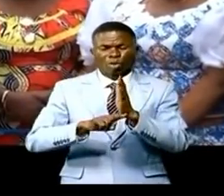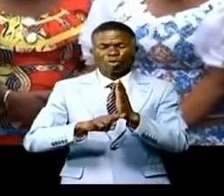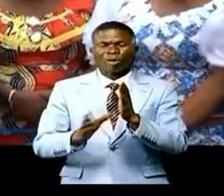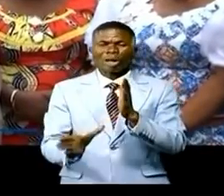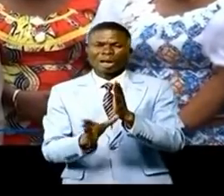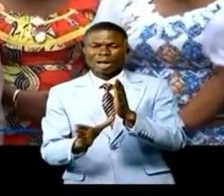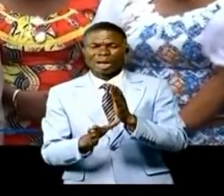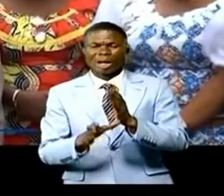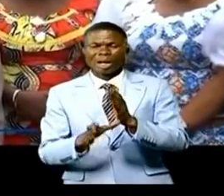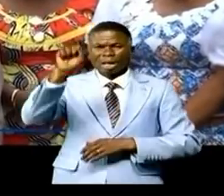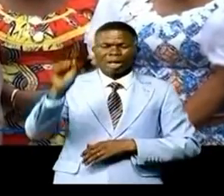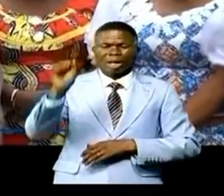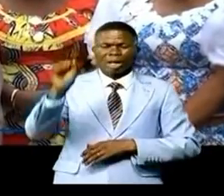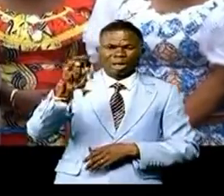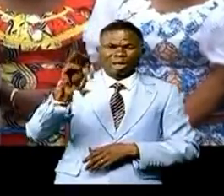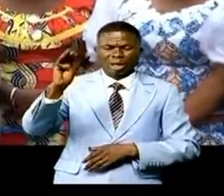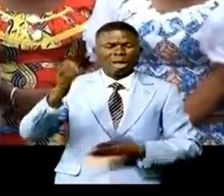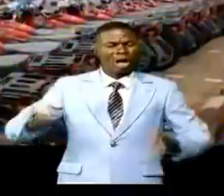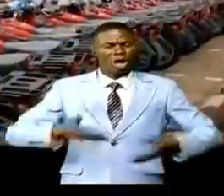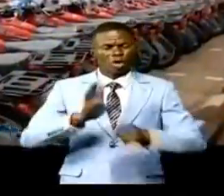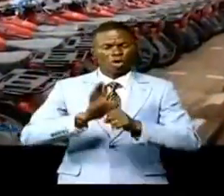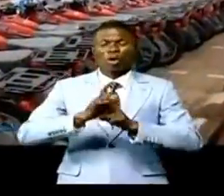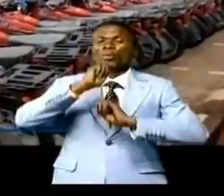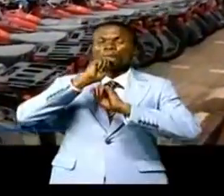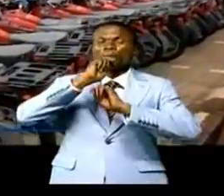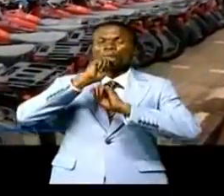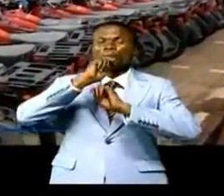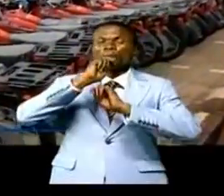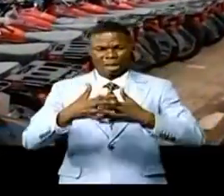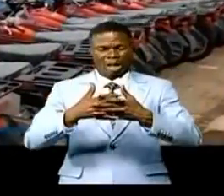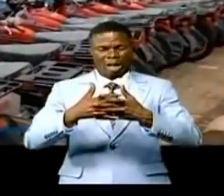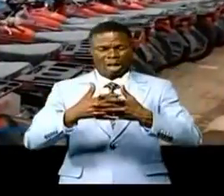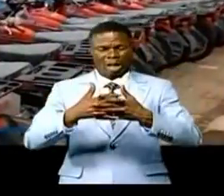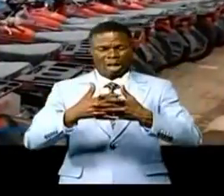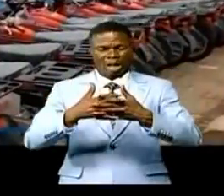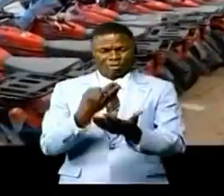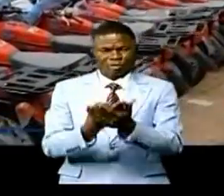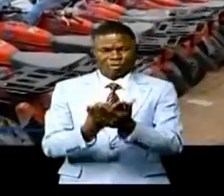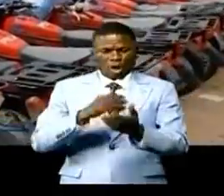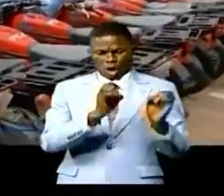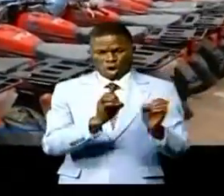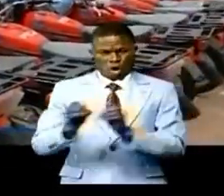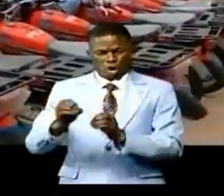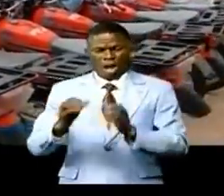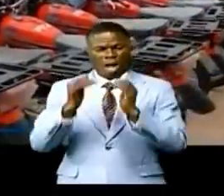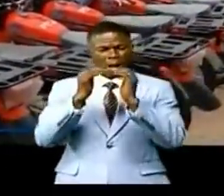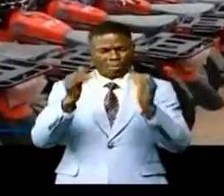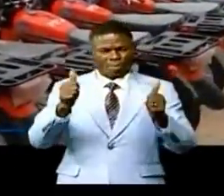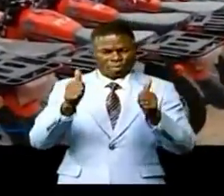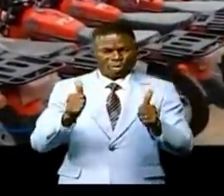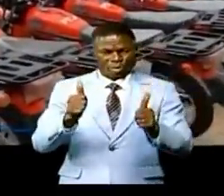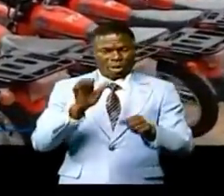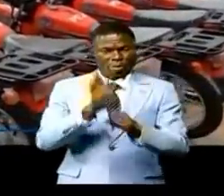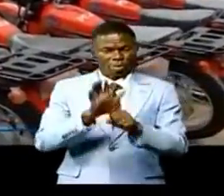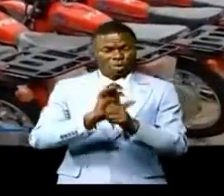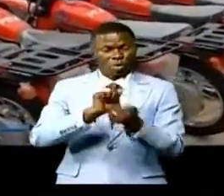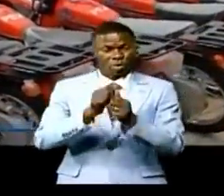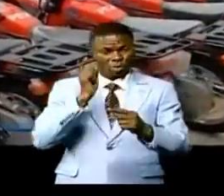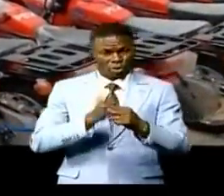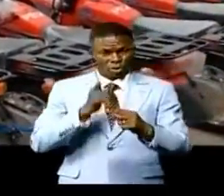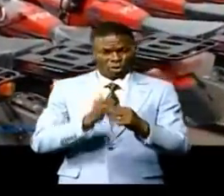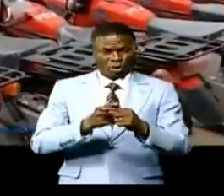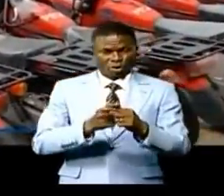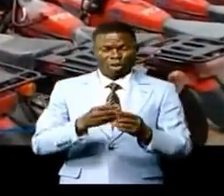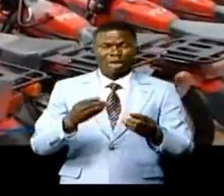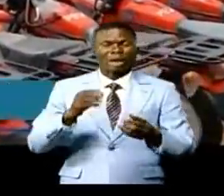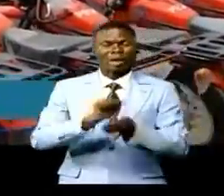Sambayaba Lamoni a loué cet aboutissement d'un partenariat financier qui s déroulé dans un climat serein malgré de nombreuses difficultés dues à la